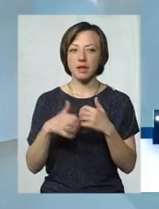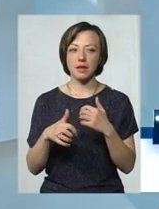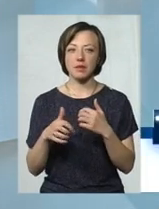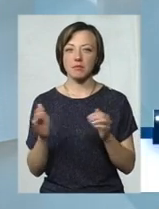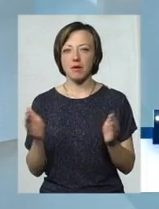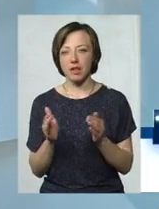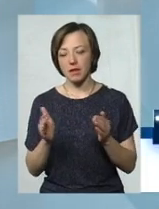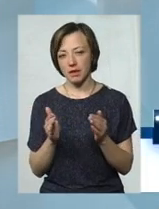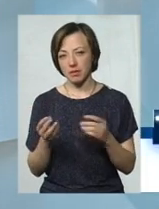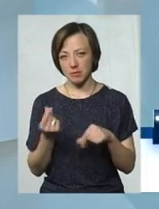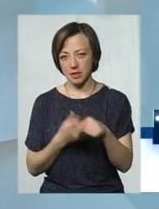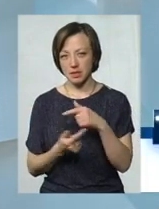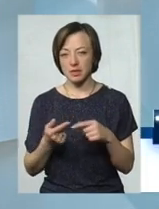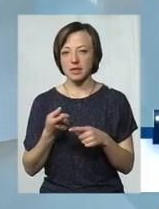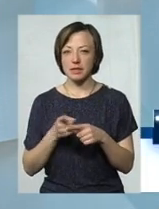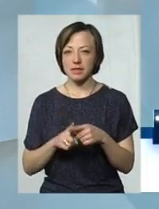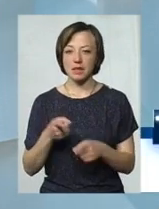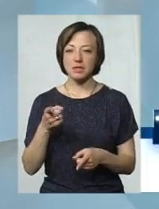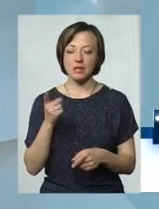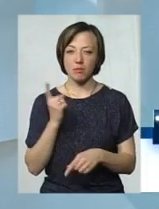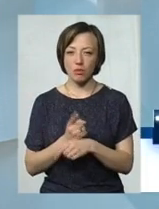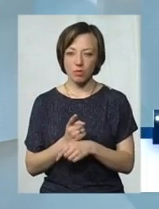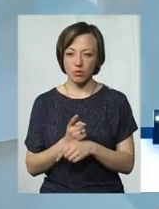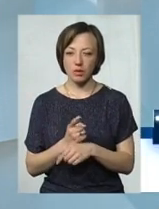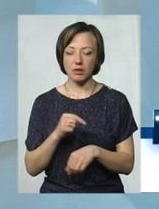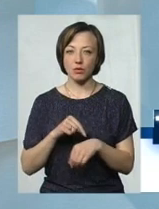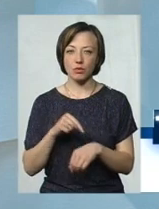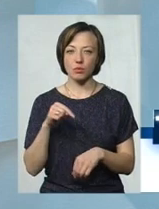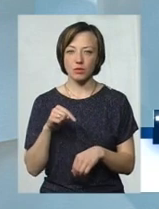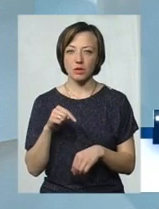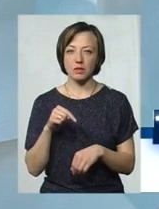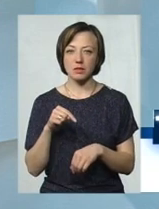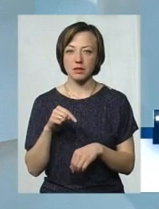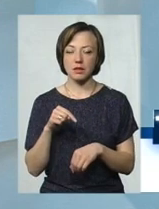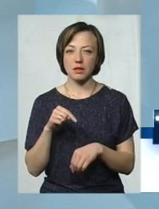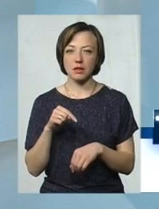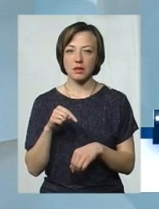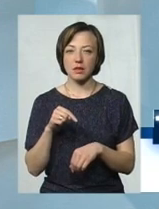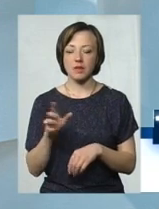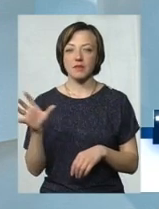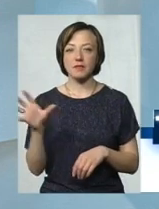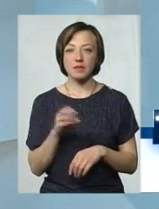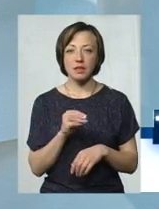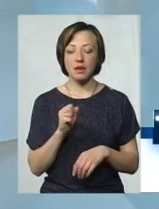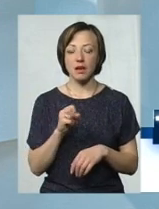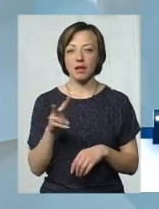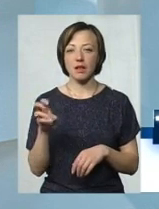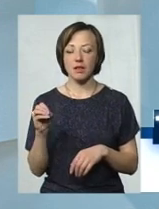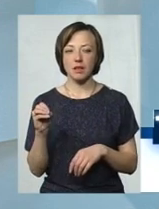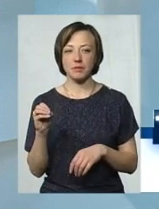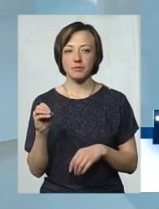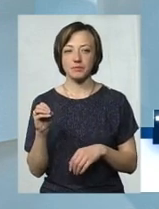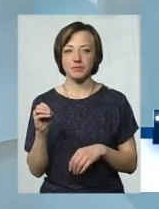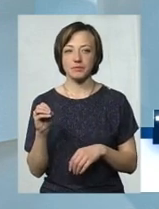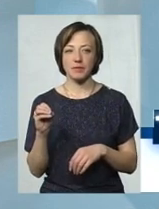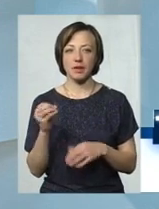звісно, що ця заборона, вона торкнулася, напевно, всіх, але в різній